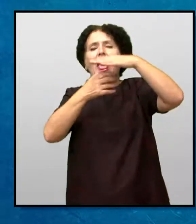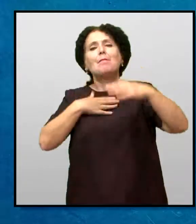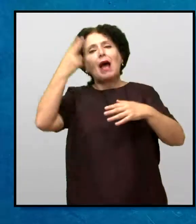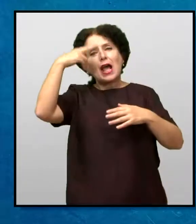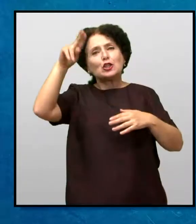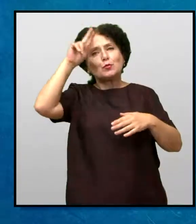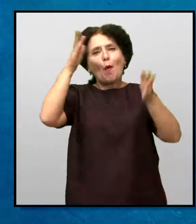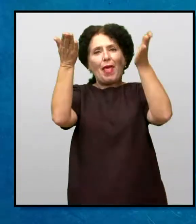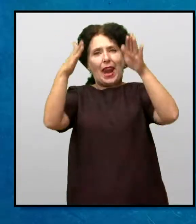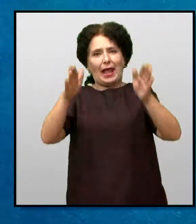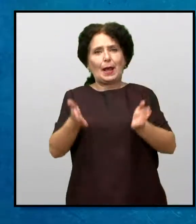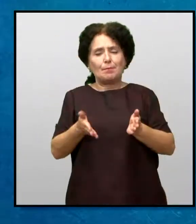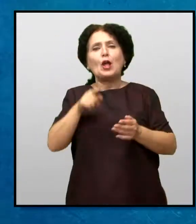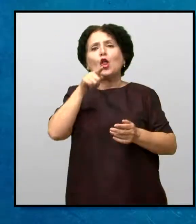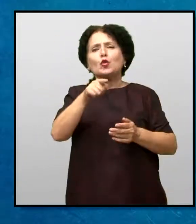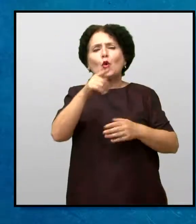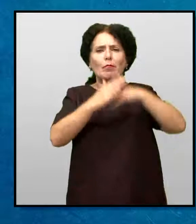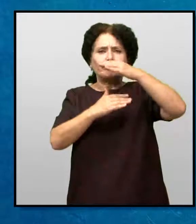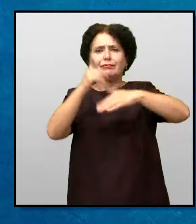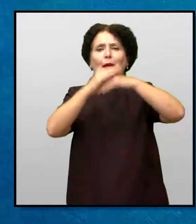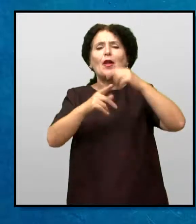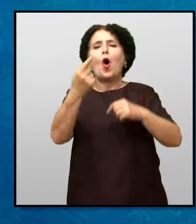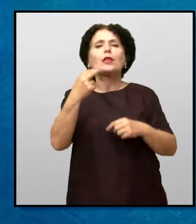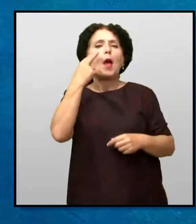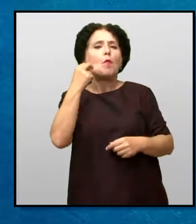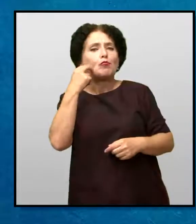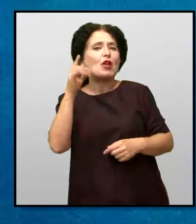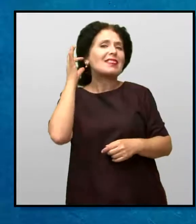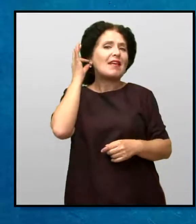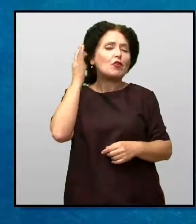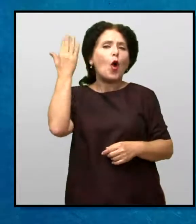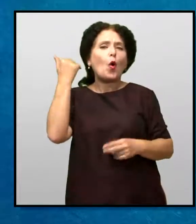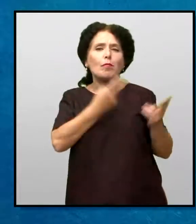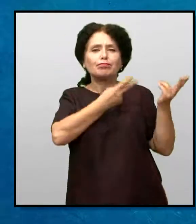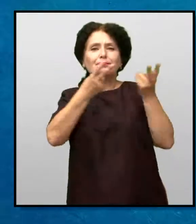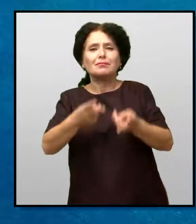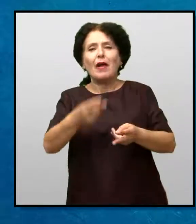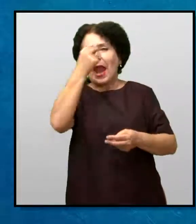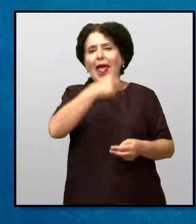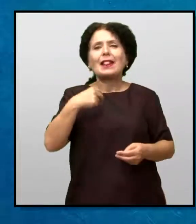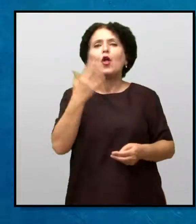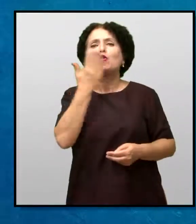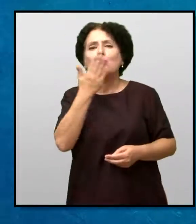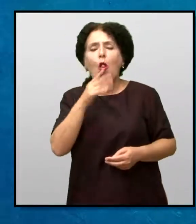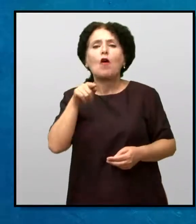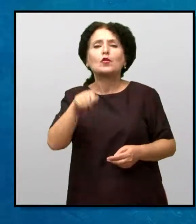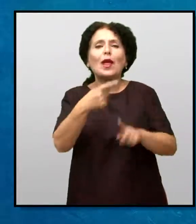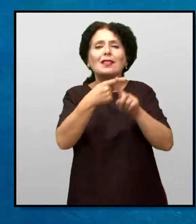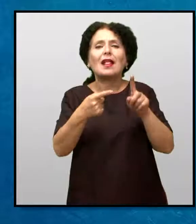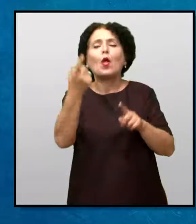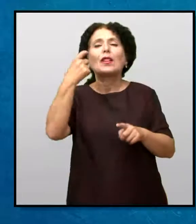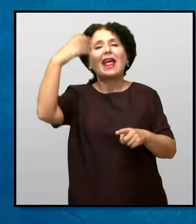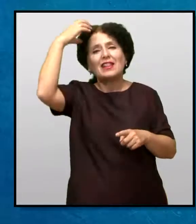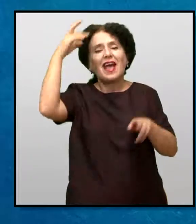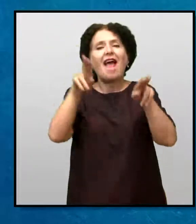наоѓа споменик Тој е подигнат од момчињата и девојчињата кои ги посетувале неделните училишта во тој дел